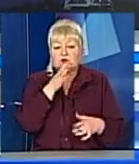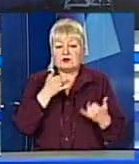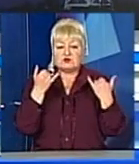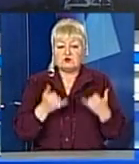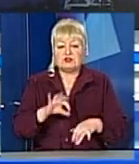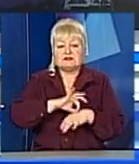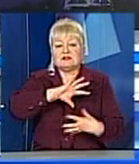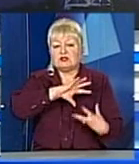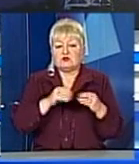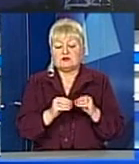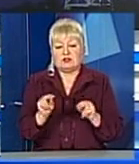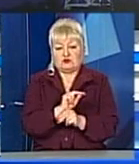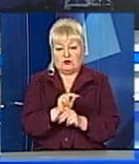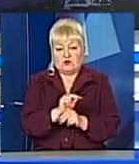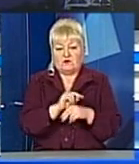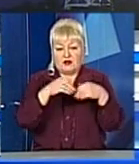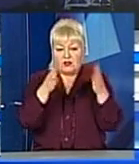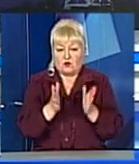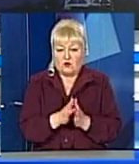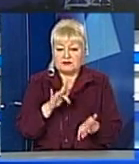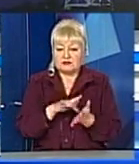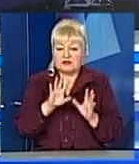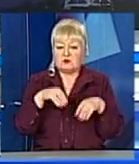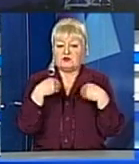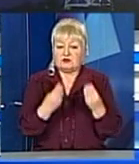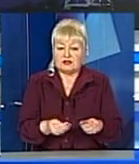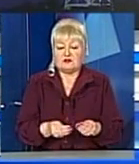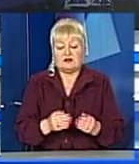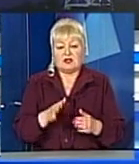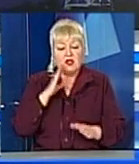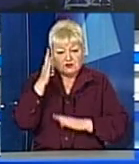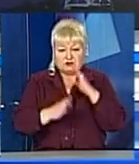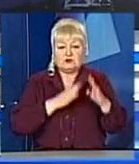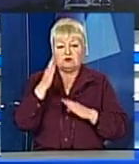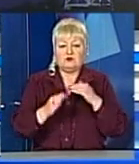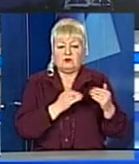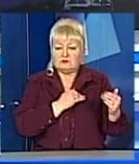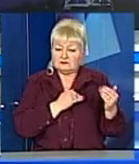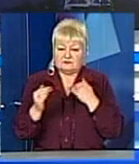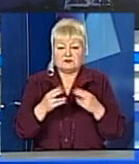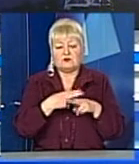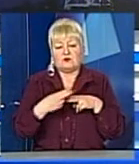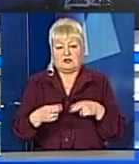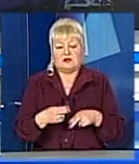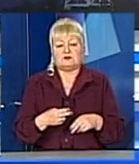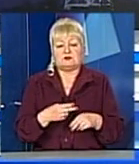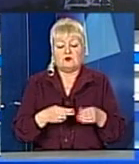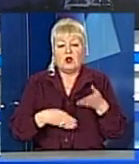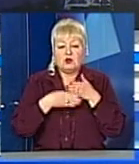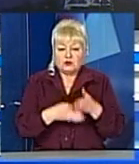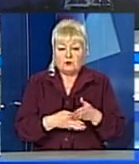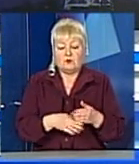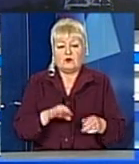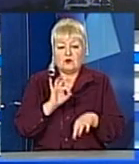діагностично-лікувальний комплекс. В центрі надаватимуть цілодобову високоякісну медичну допомогу хворим з серцево-судинною